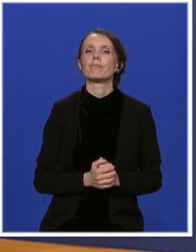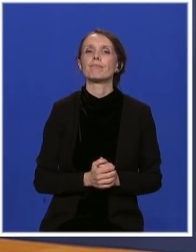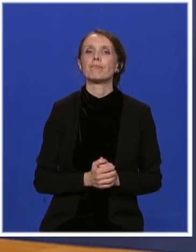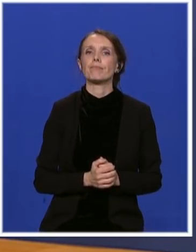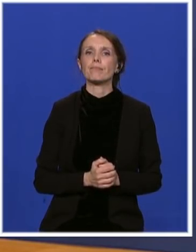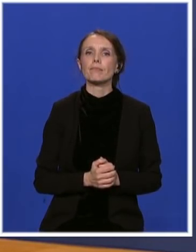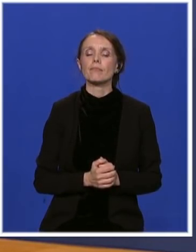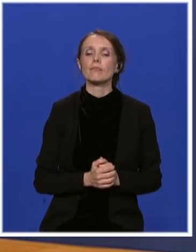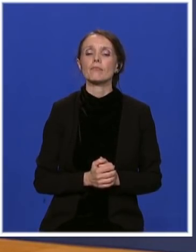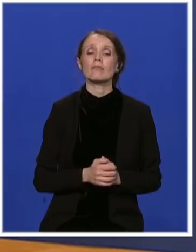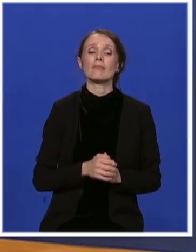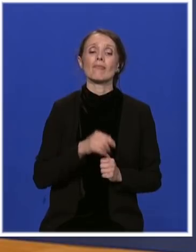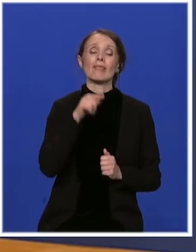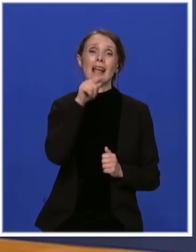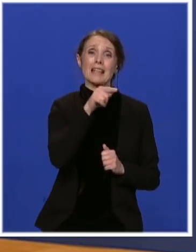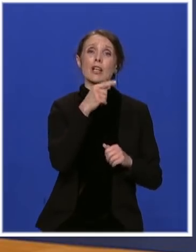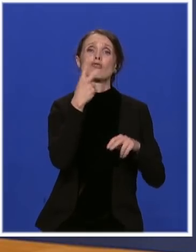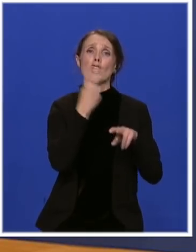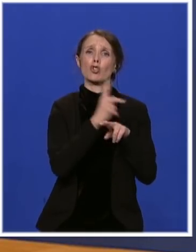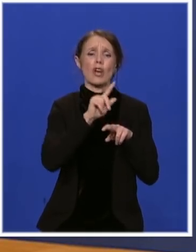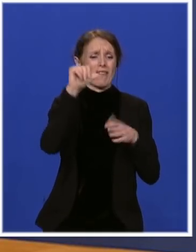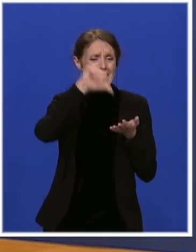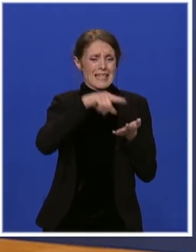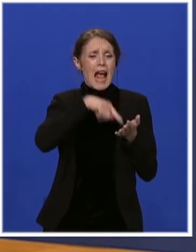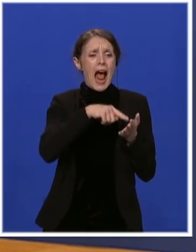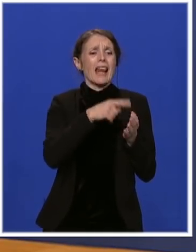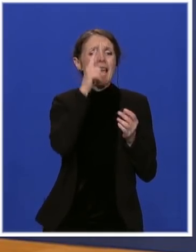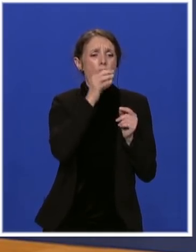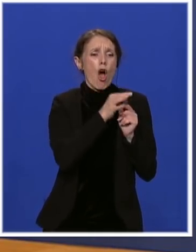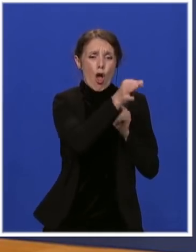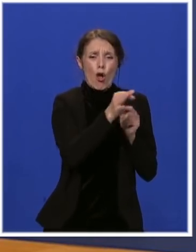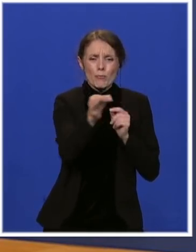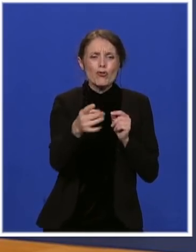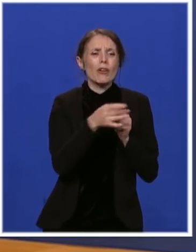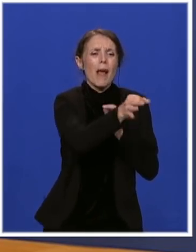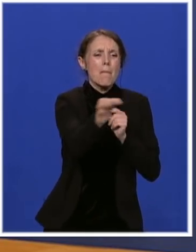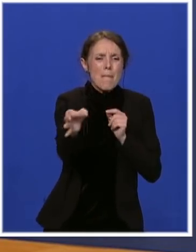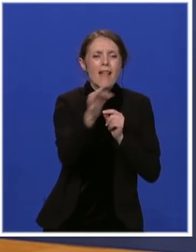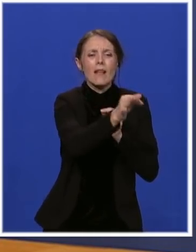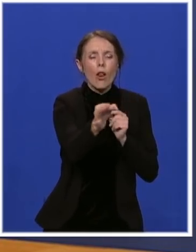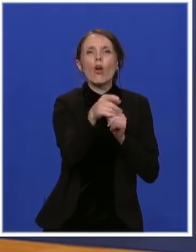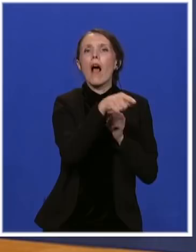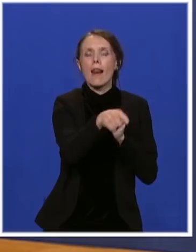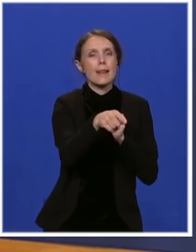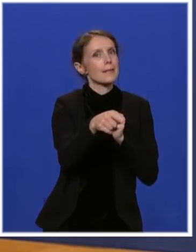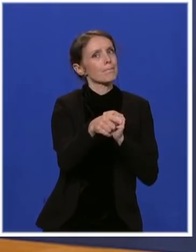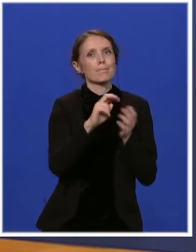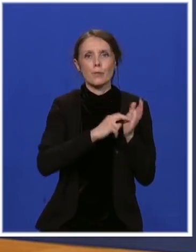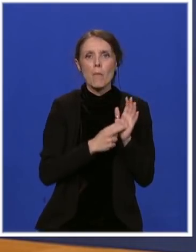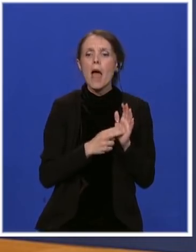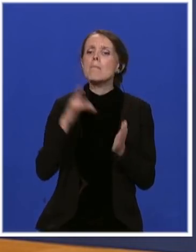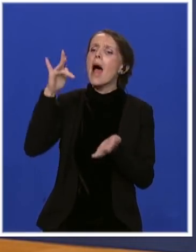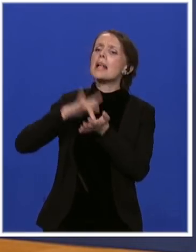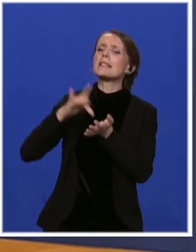decentralizovane države ima problema sa javnim finansijama ili jedan deo dok centralna država nema